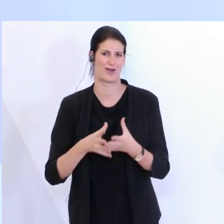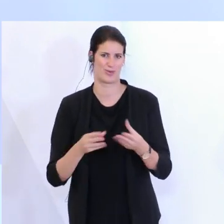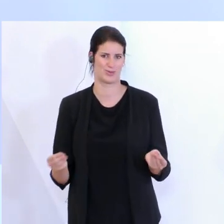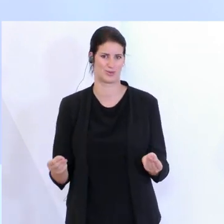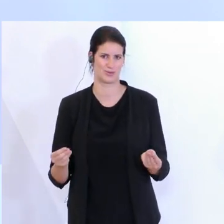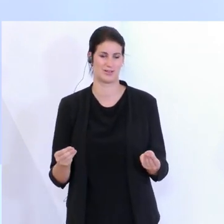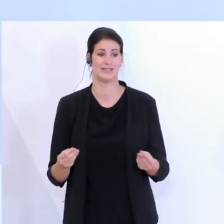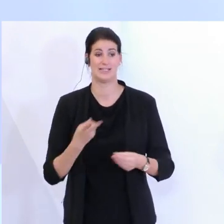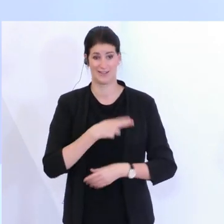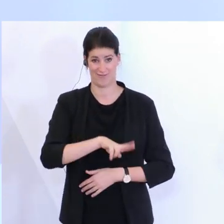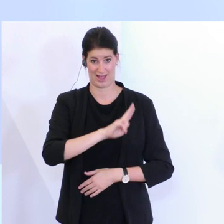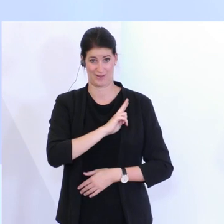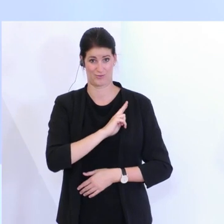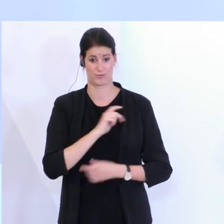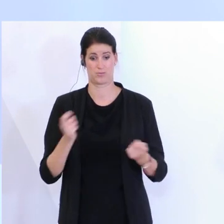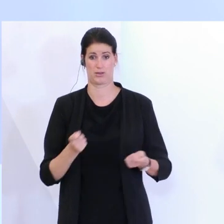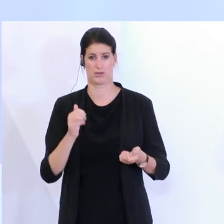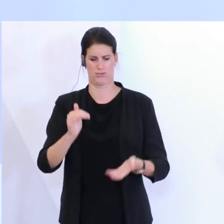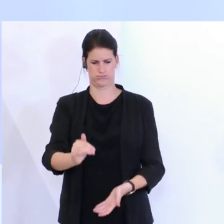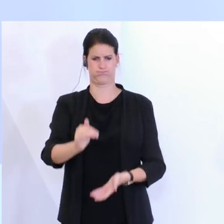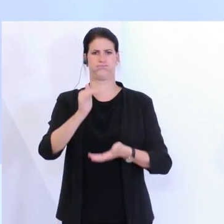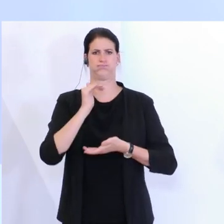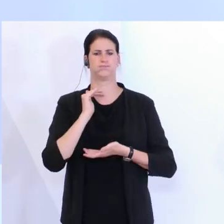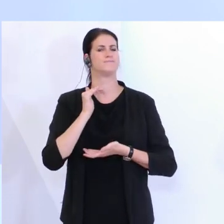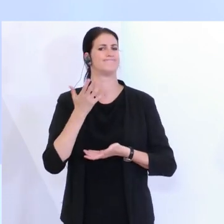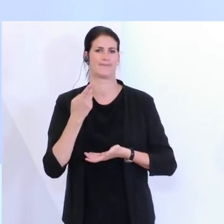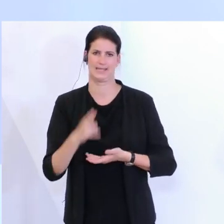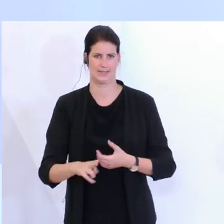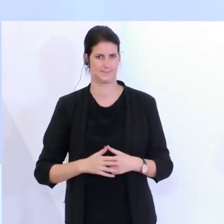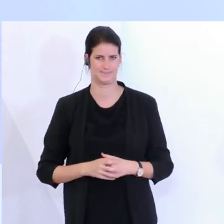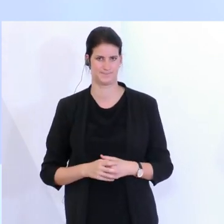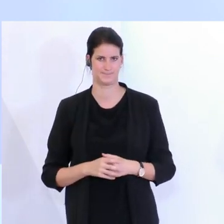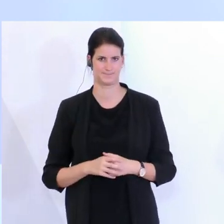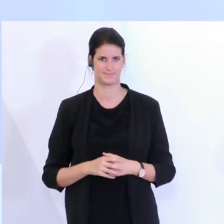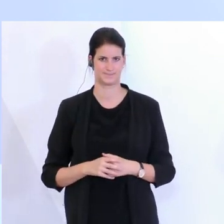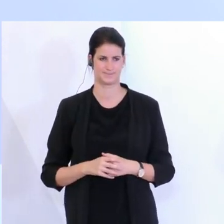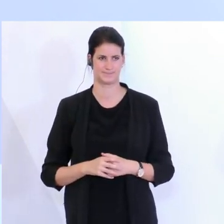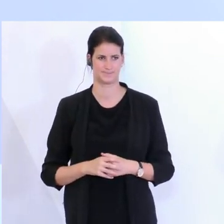Verantwortung kann nicht auf den Betrieb umgewälzt werden. Ich glaube, das ist in dem Fall das ganz Entscheidende.